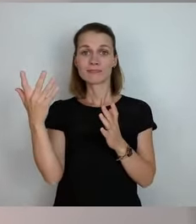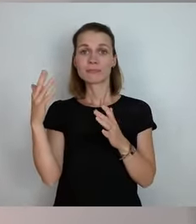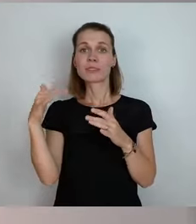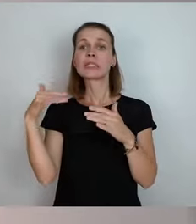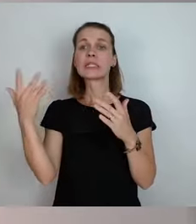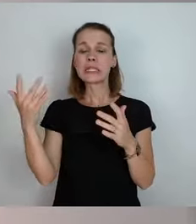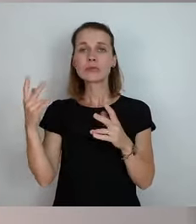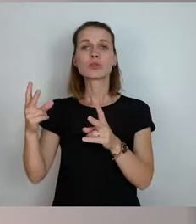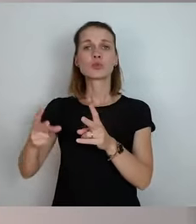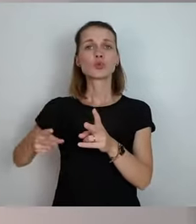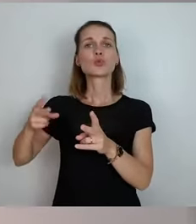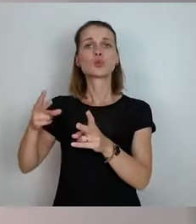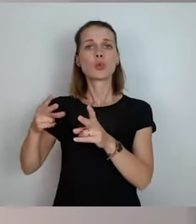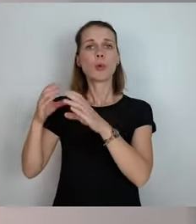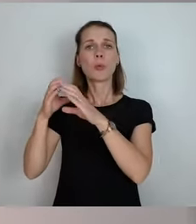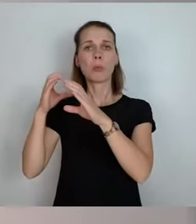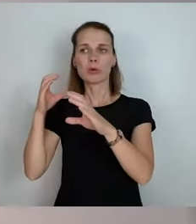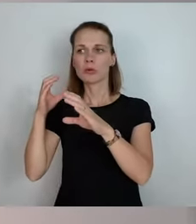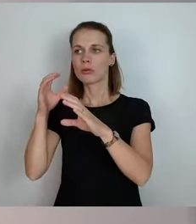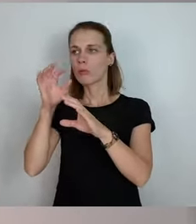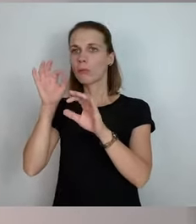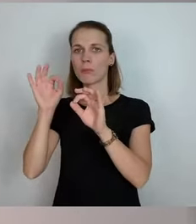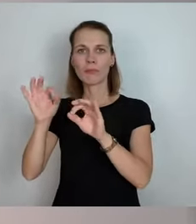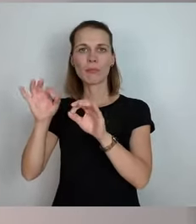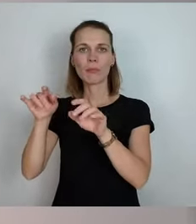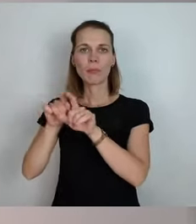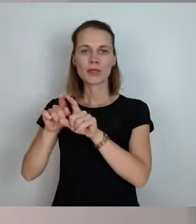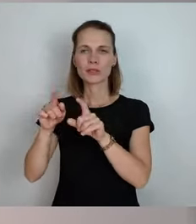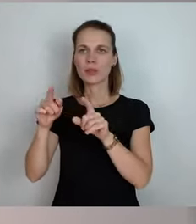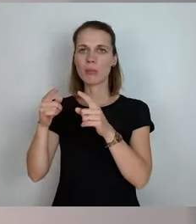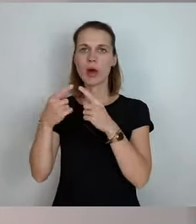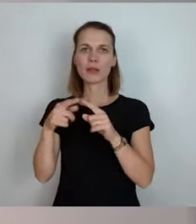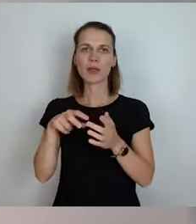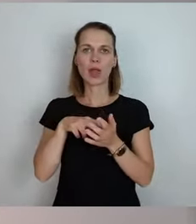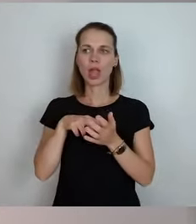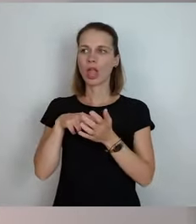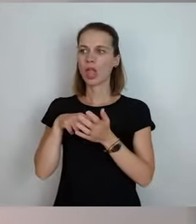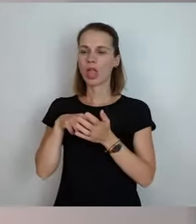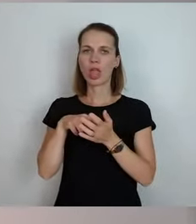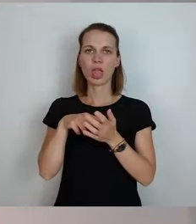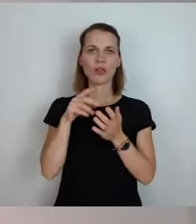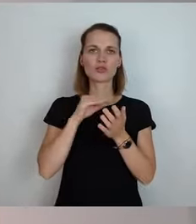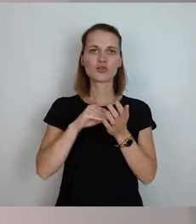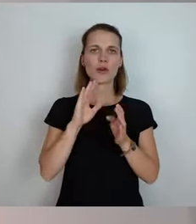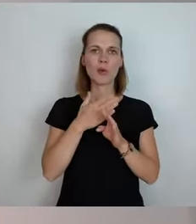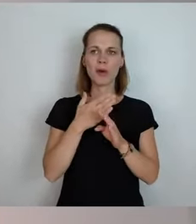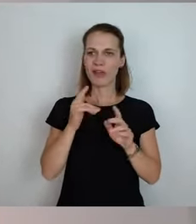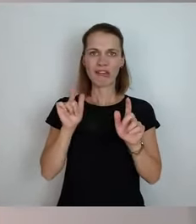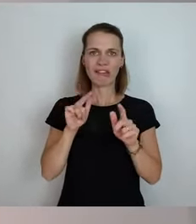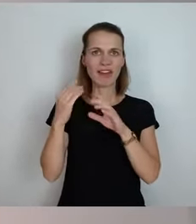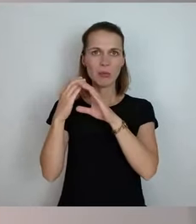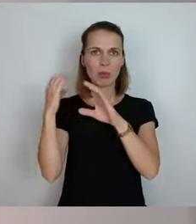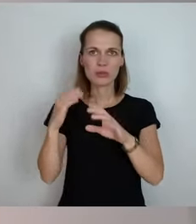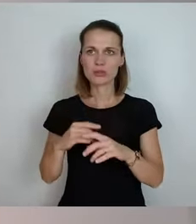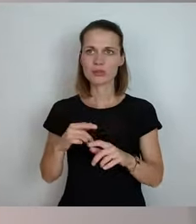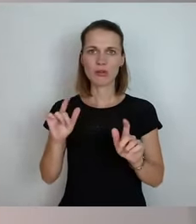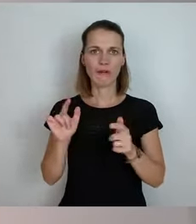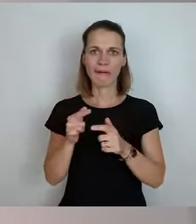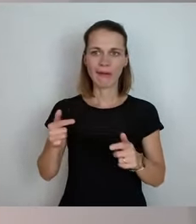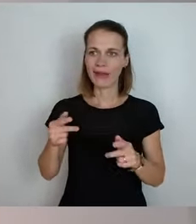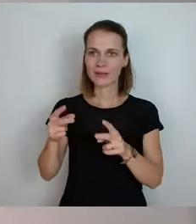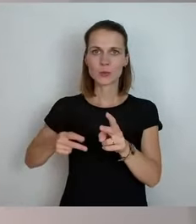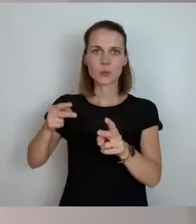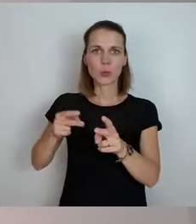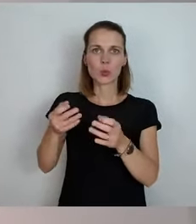zufällig funktioniert und viele andere stehen auf dem Schlauch, weil überhaupt nichts fährt nach der Schule. Das heißt, ich will mehr